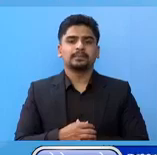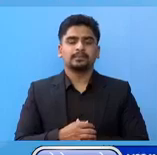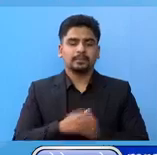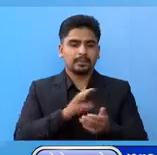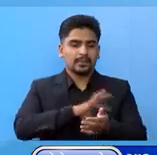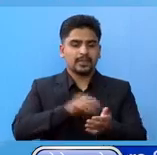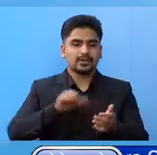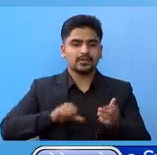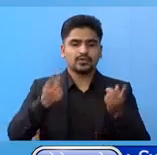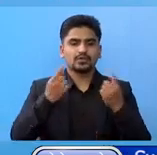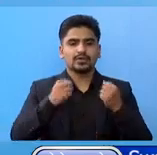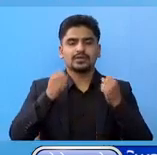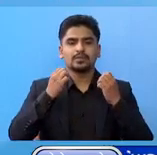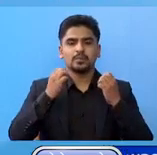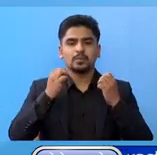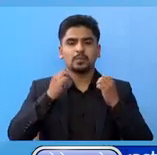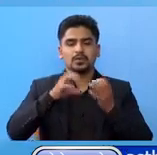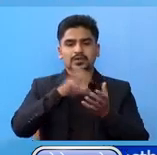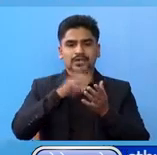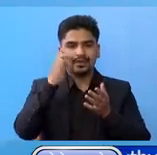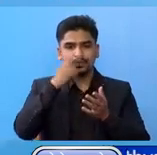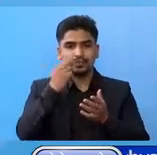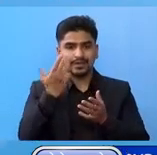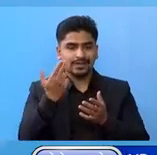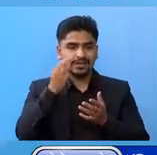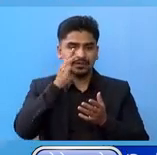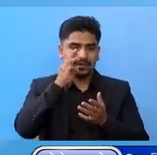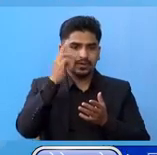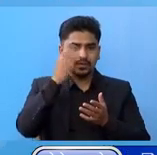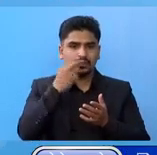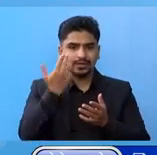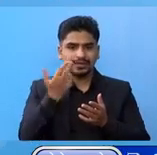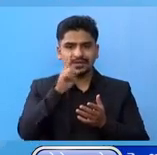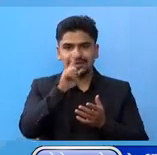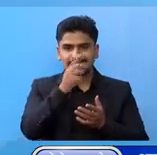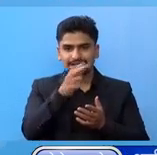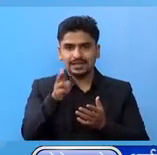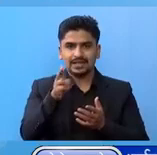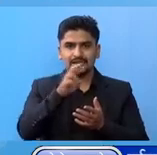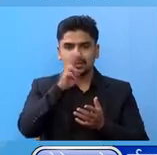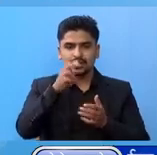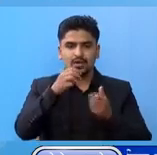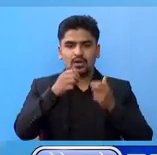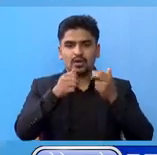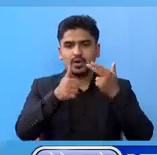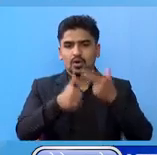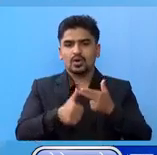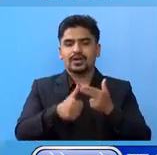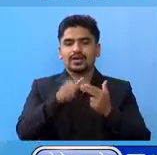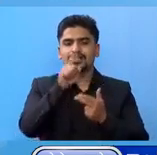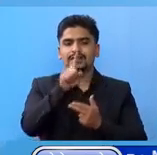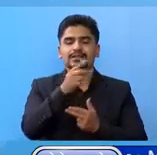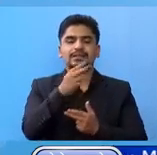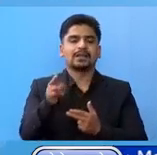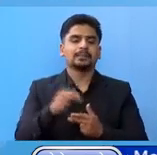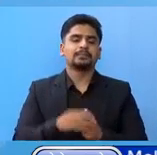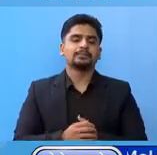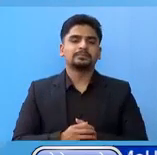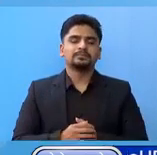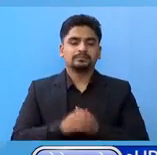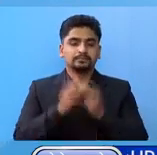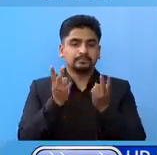प्रादेशिक जनस्वास्थ प्रयोक्साला रुपन्देही मां रुपन्देही का एक जना र अर्गा खांची का एक जना हुनुँँचा